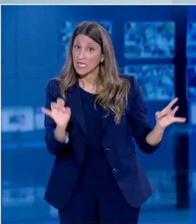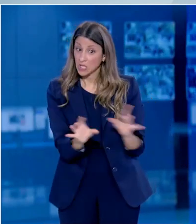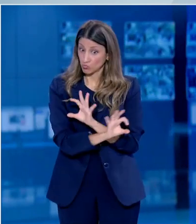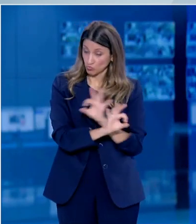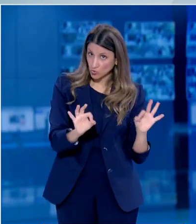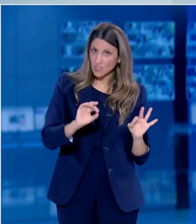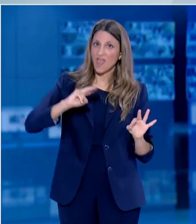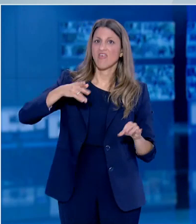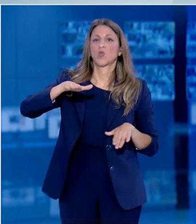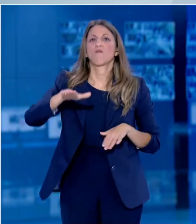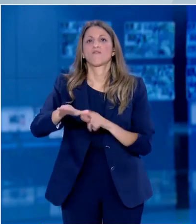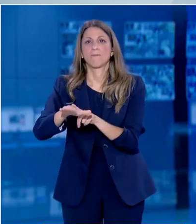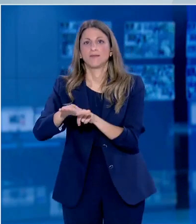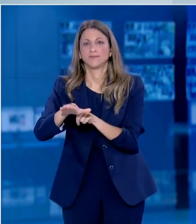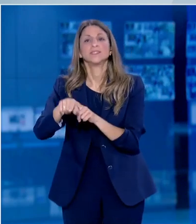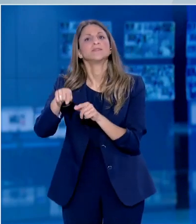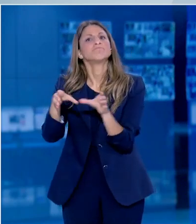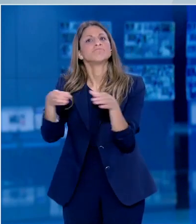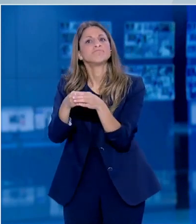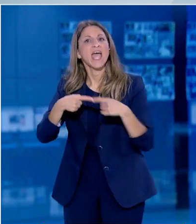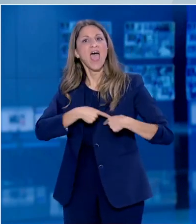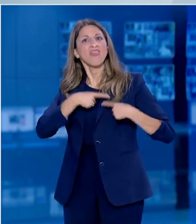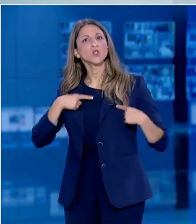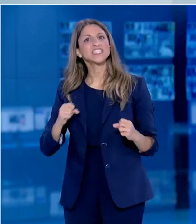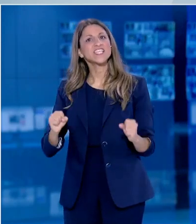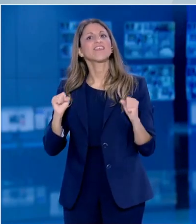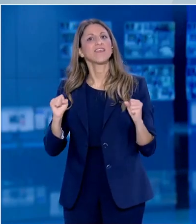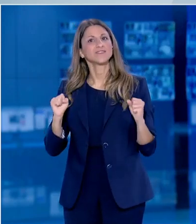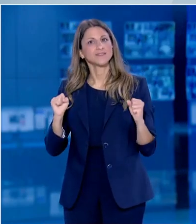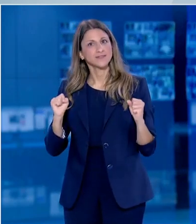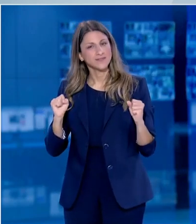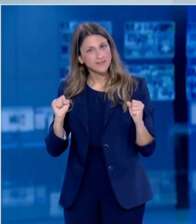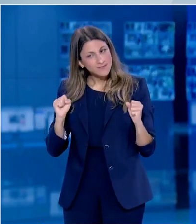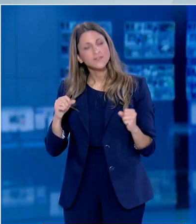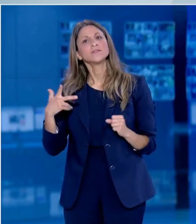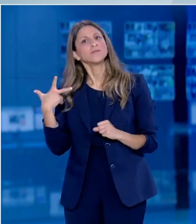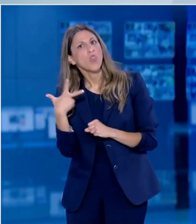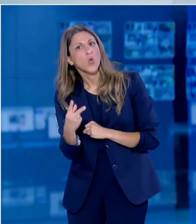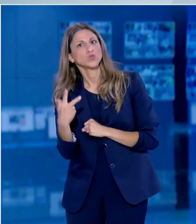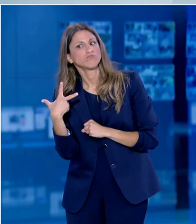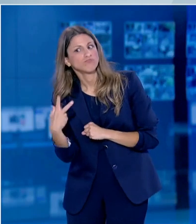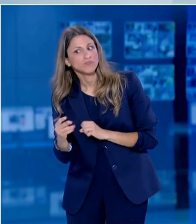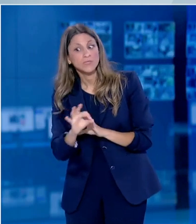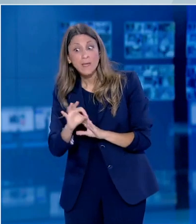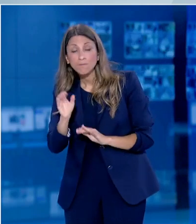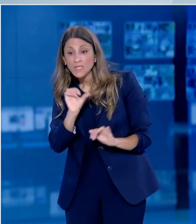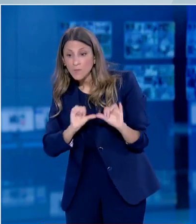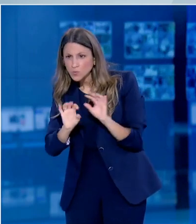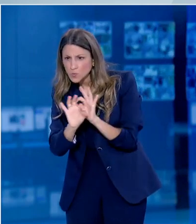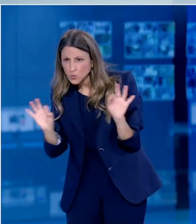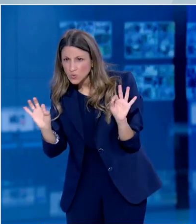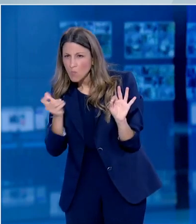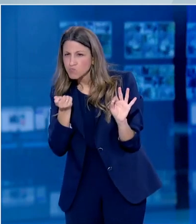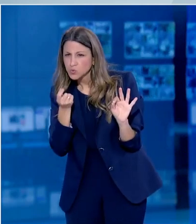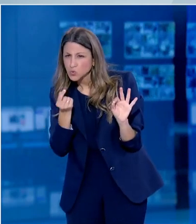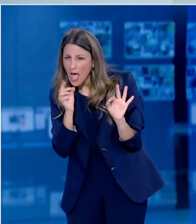πάει στη φάση των υγιών εθελοντών την πρώτη φάση που δοκιμάζουμε διαδοχικά μεγαλύτερες δόσεις. Προσπαθούν να βρούμε την τέλεια δόση που κάνει ικανοποιητικό